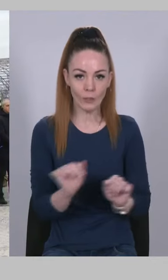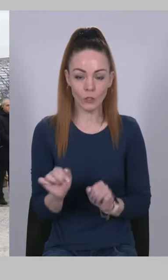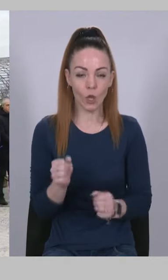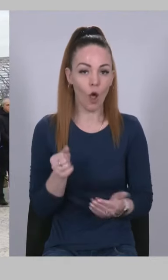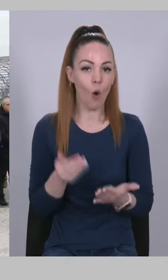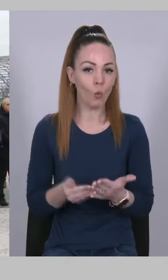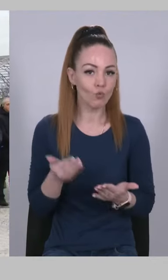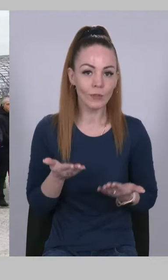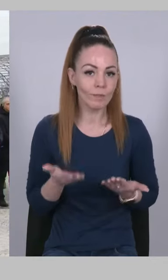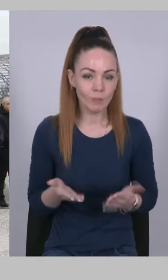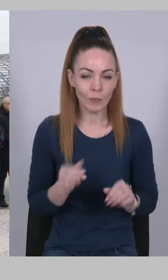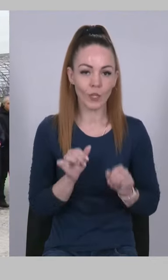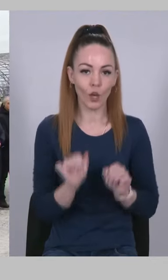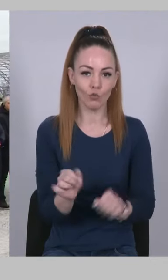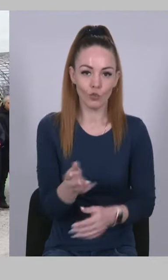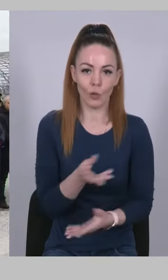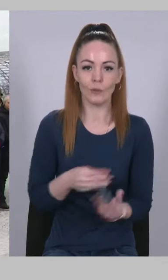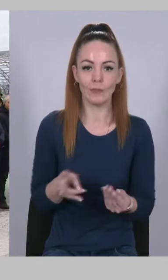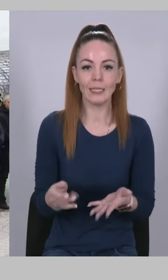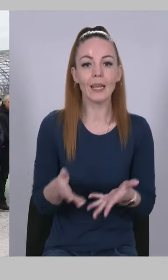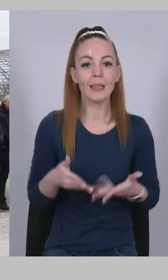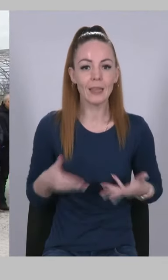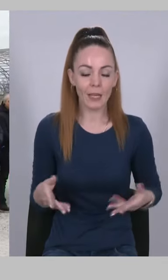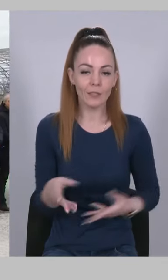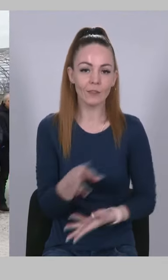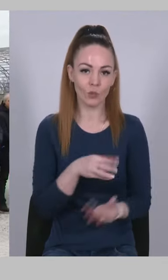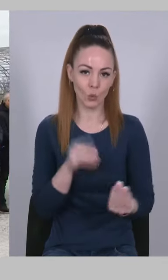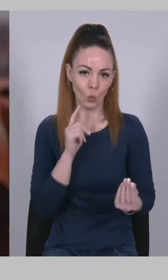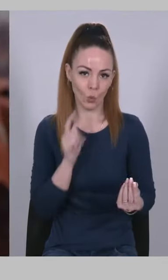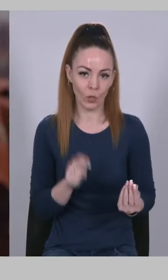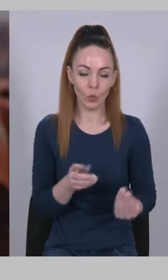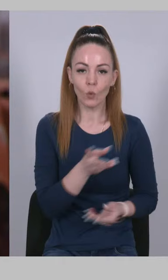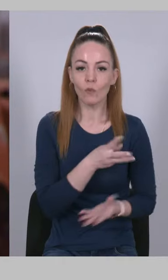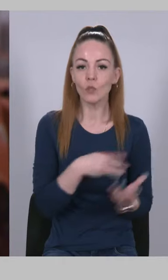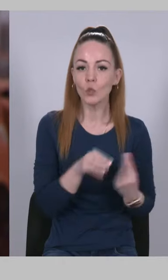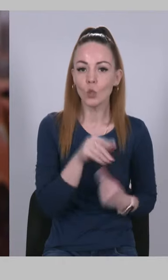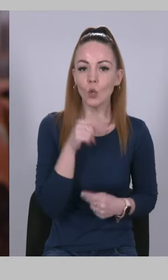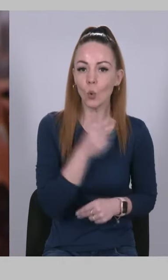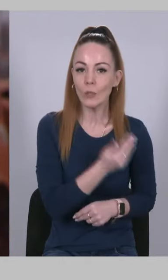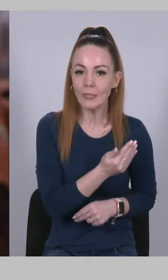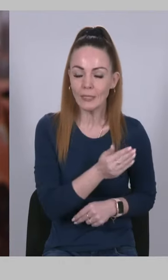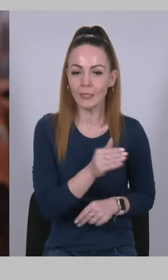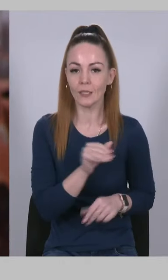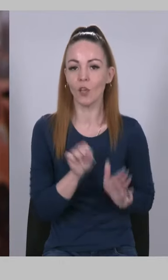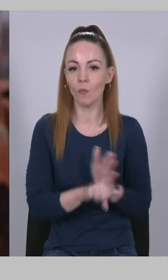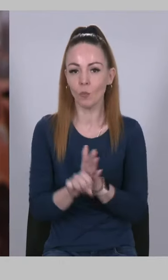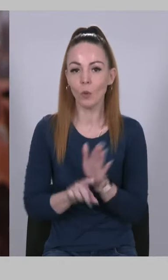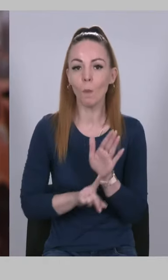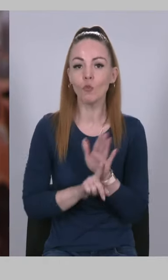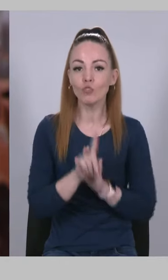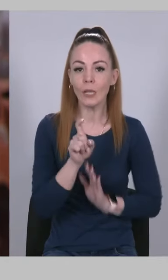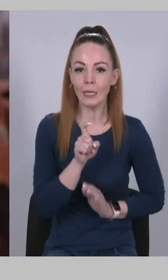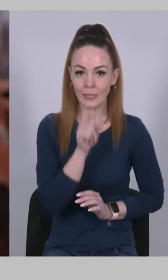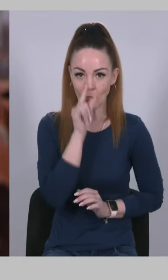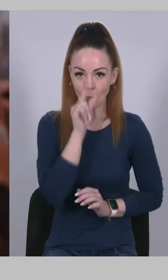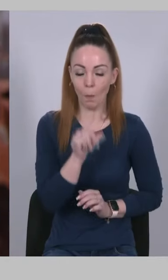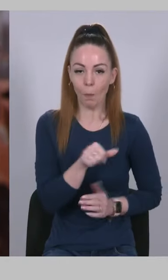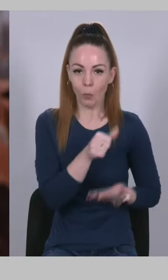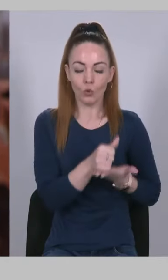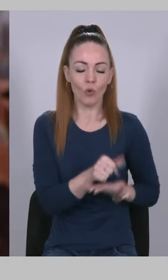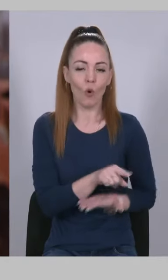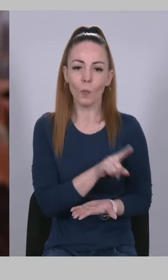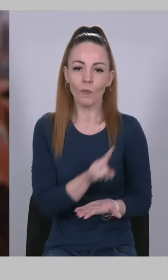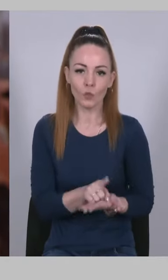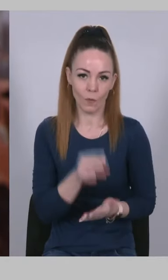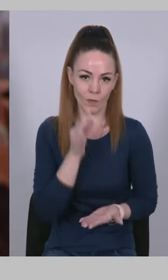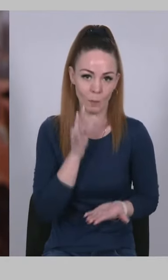отже, захищають всіх нас, всю Україну Усі російські вбивці, починаючи з Путіна Обов'язково відповідатимуть